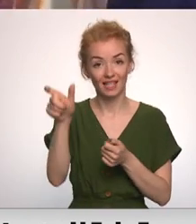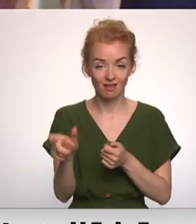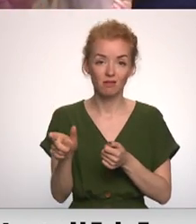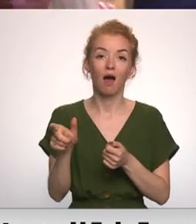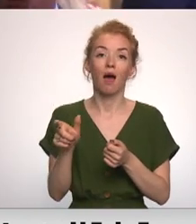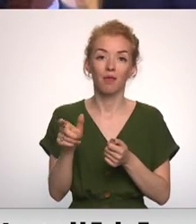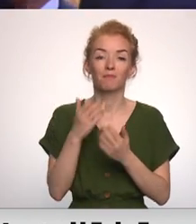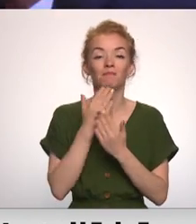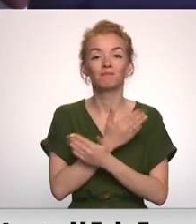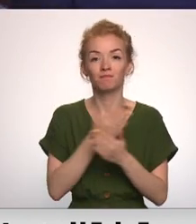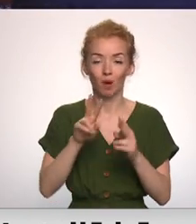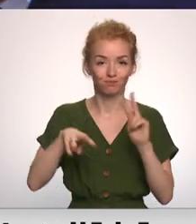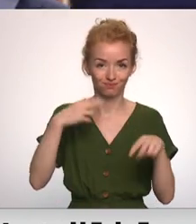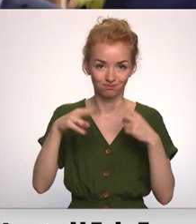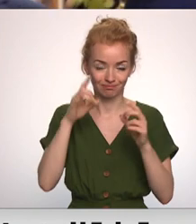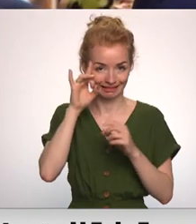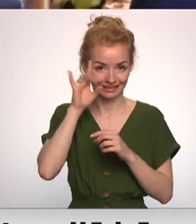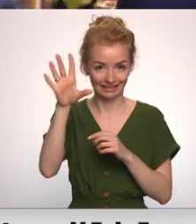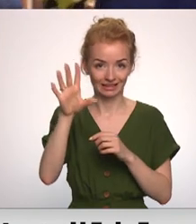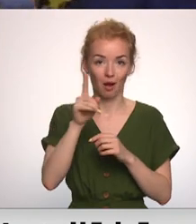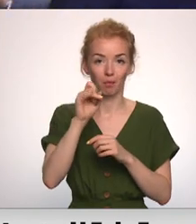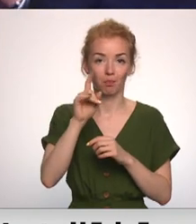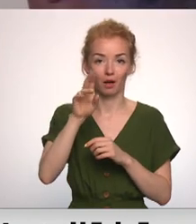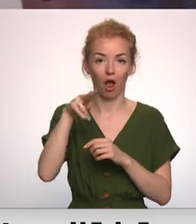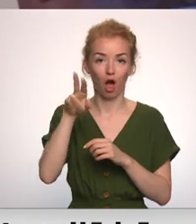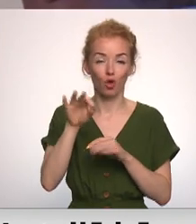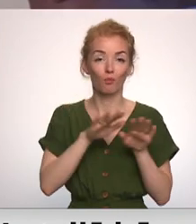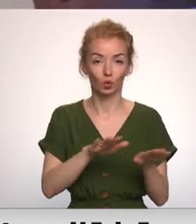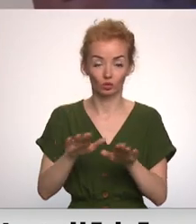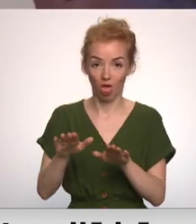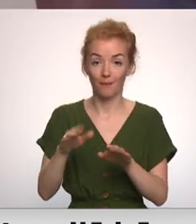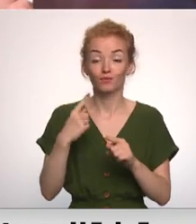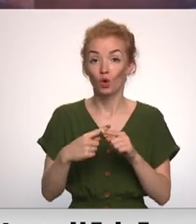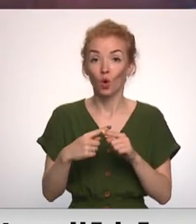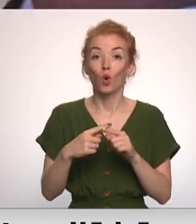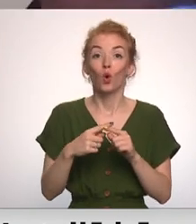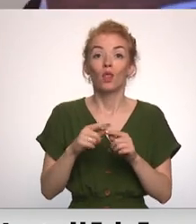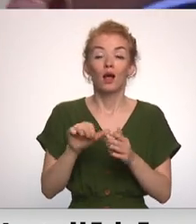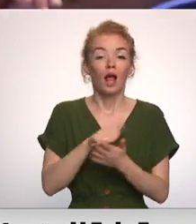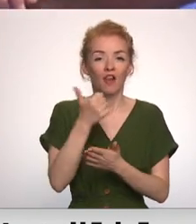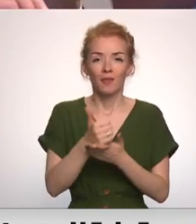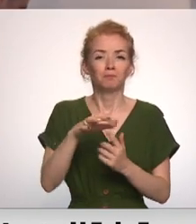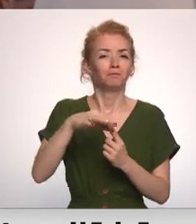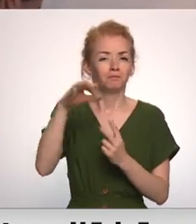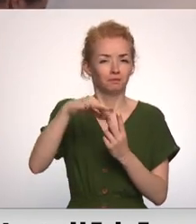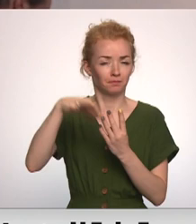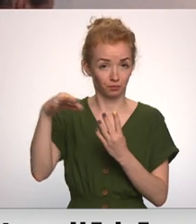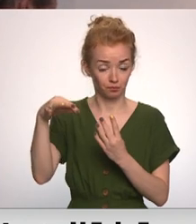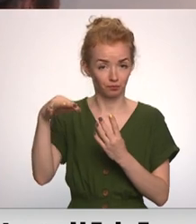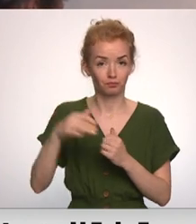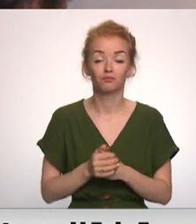vakariņām slavenajā Prado muzejā. Un jāteic, ka ir pavisam četras lietas, kas noteikti šī samita kontekstē ir jāizceļ.